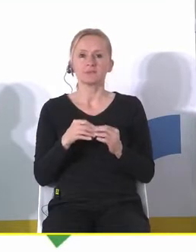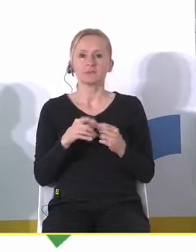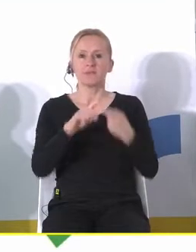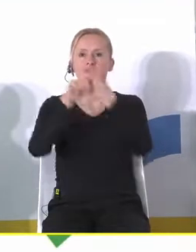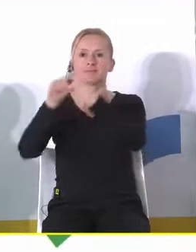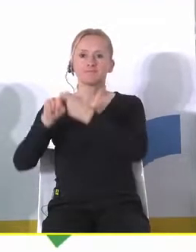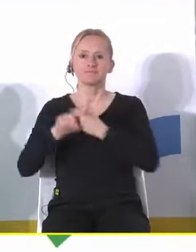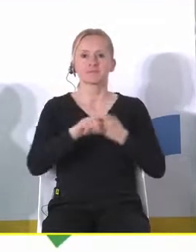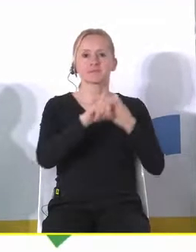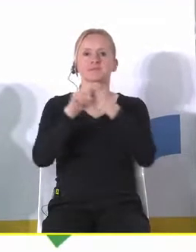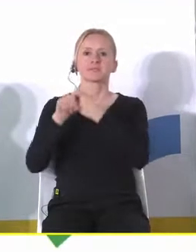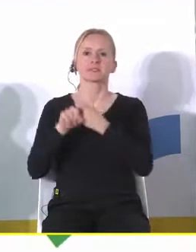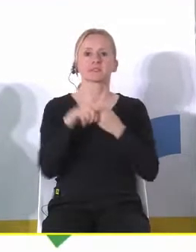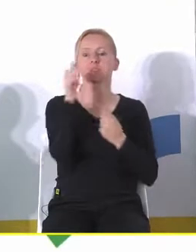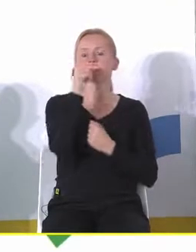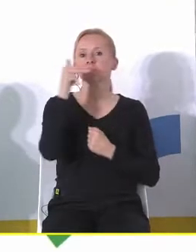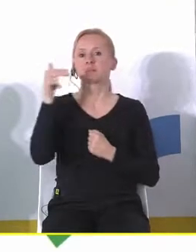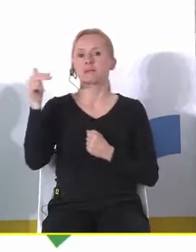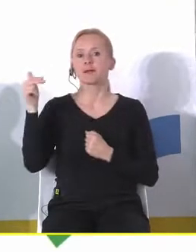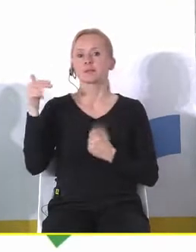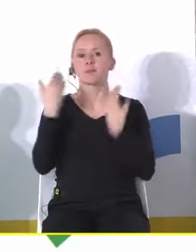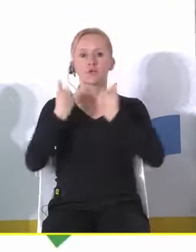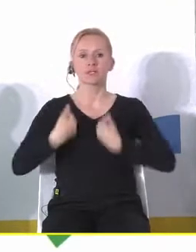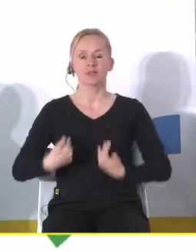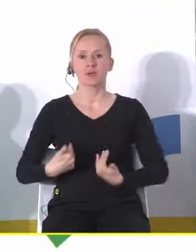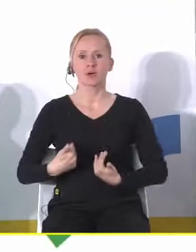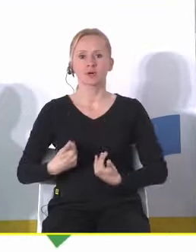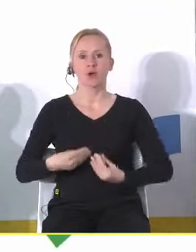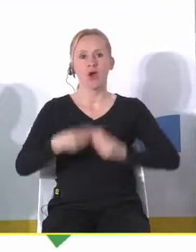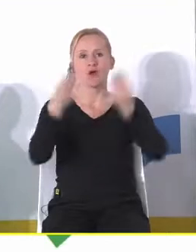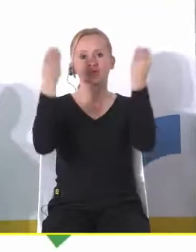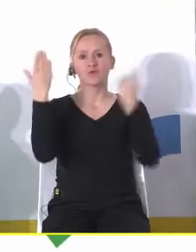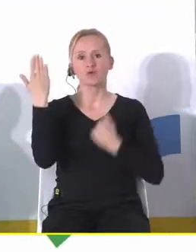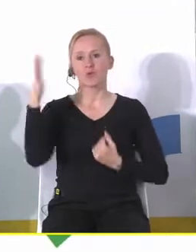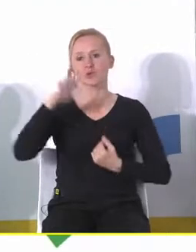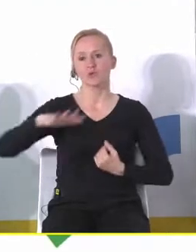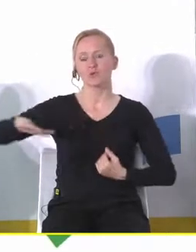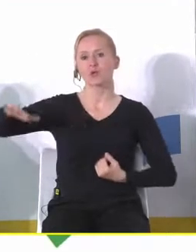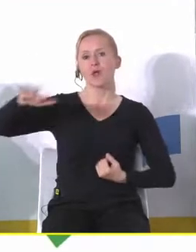związany z tym o czym tu mówimy o tym o tej pewnej tożsamości pewnym rozwoju społeczności lokalnych